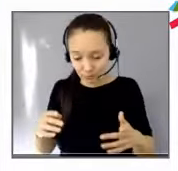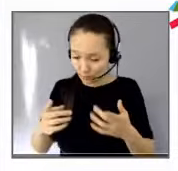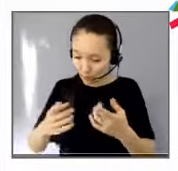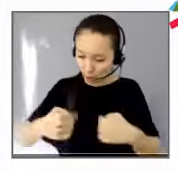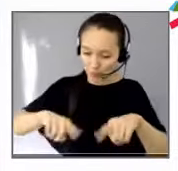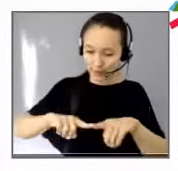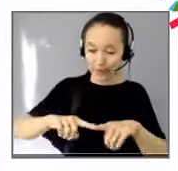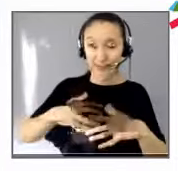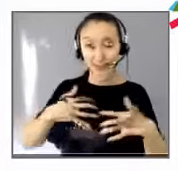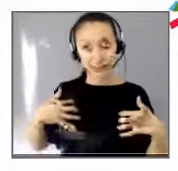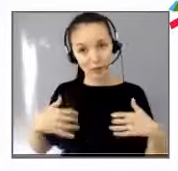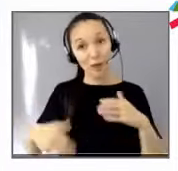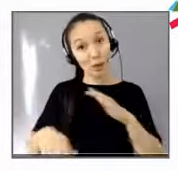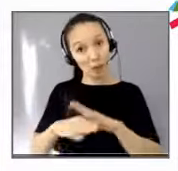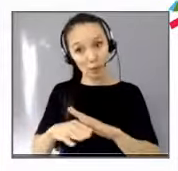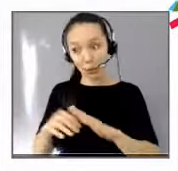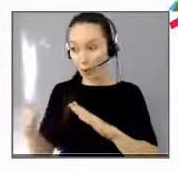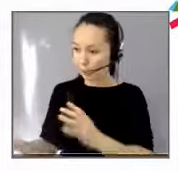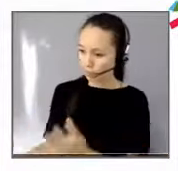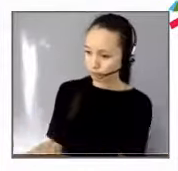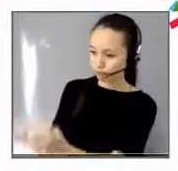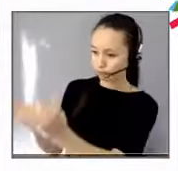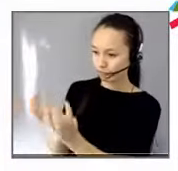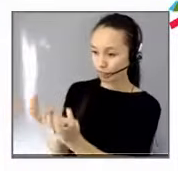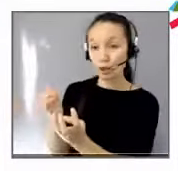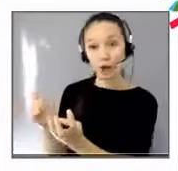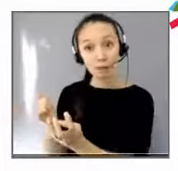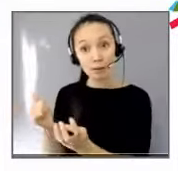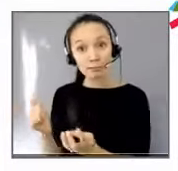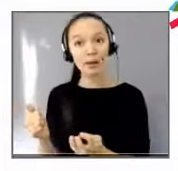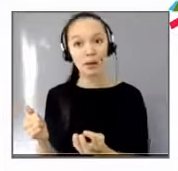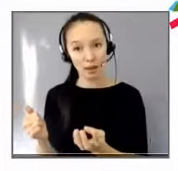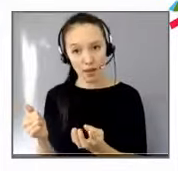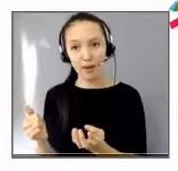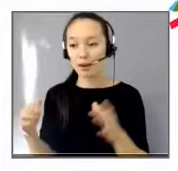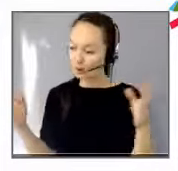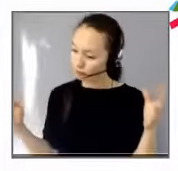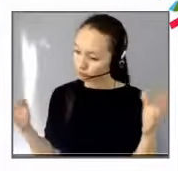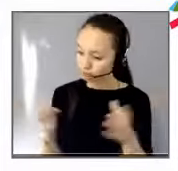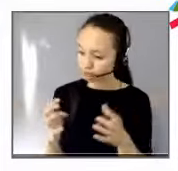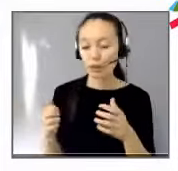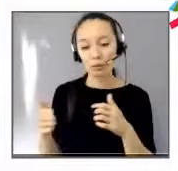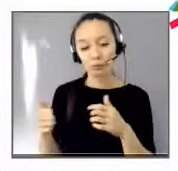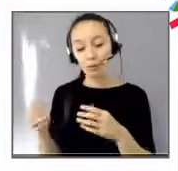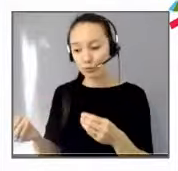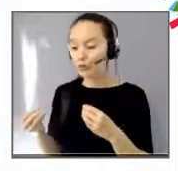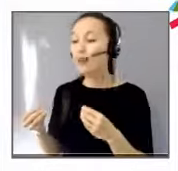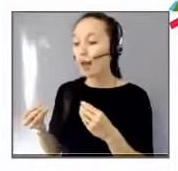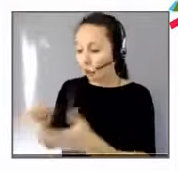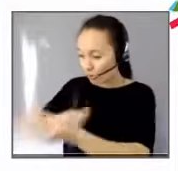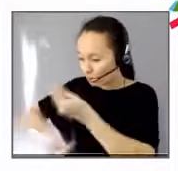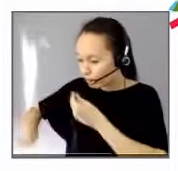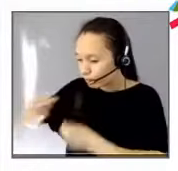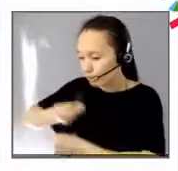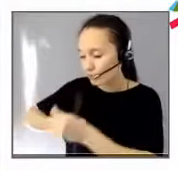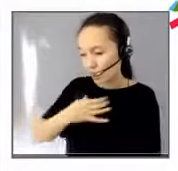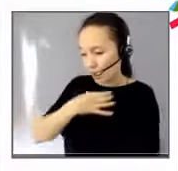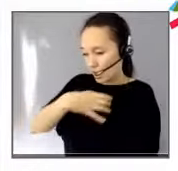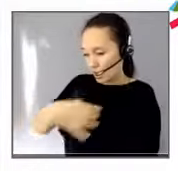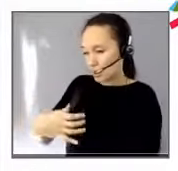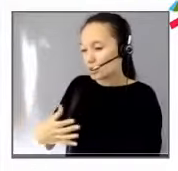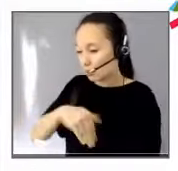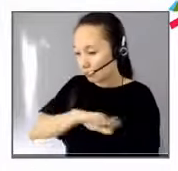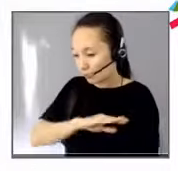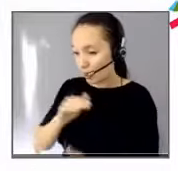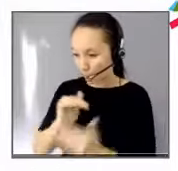remercier puisqu'il nous a inspirés aussi pour fabriquer ses conférences et puis tout le programme. Et